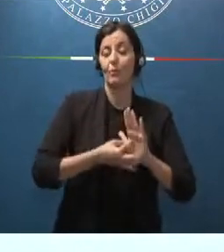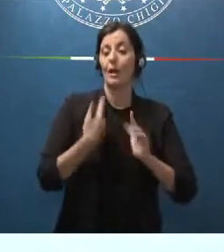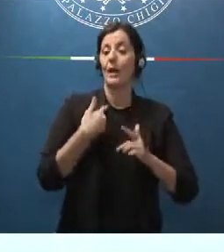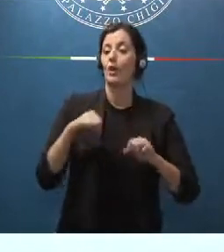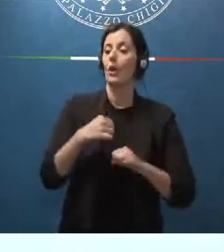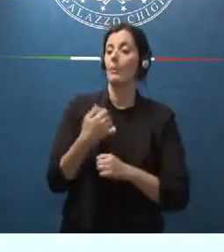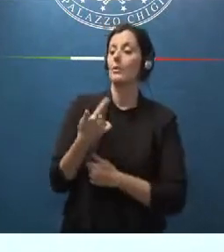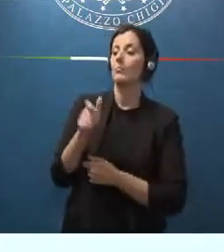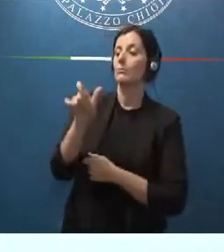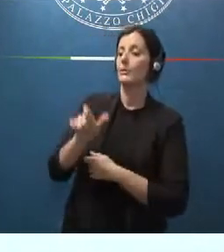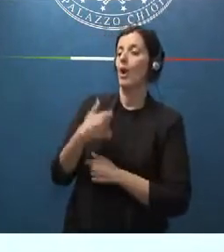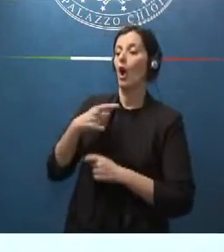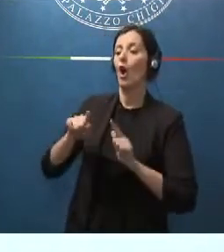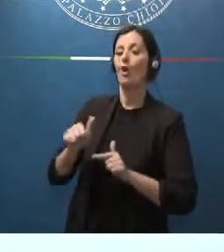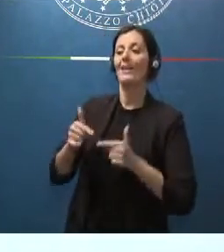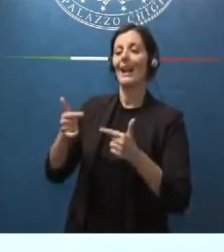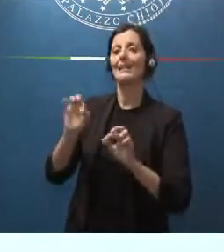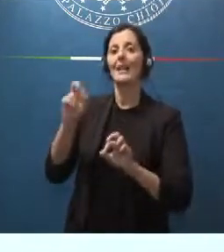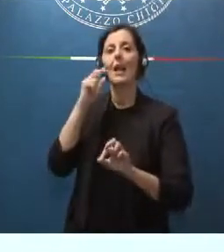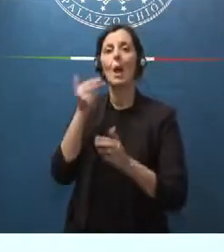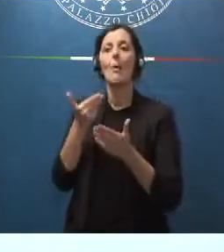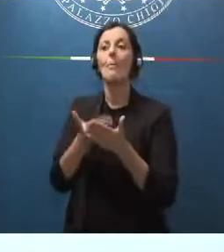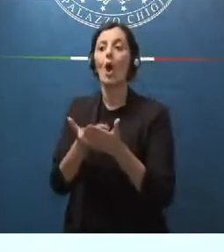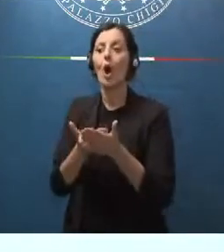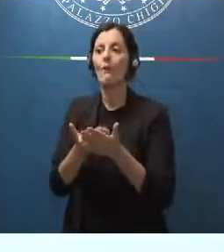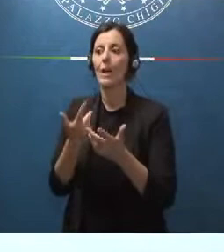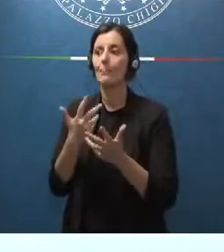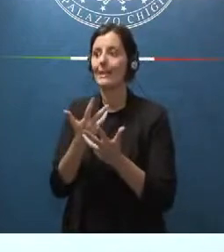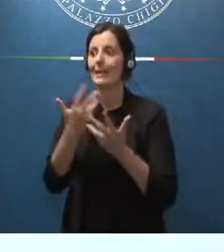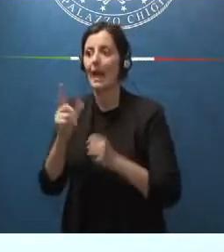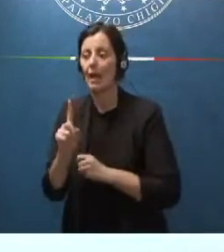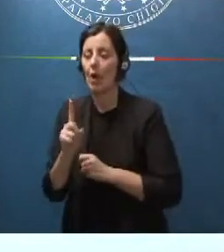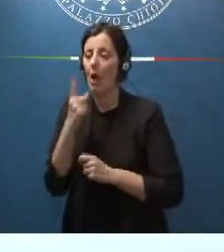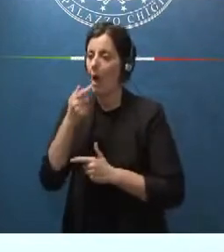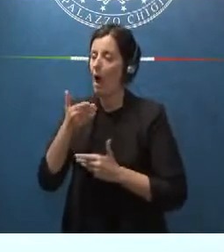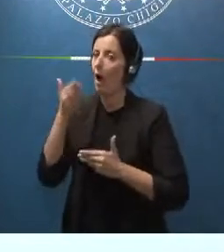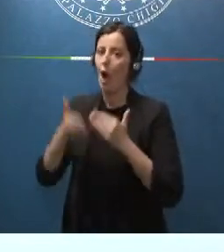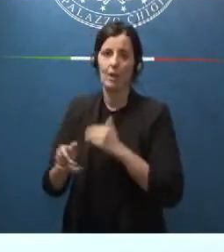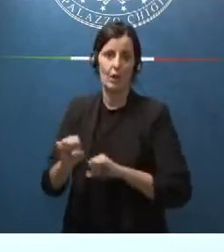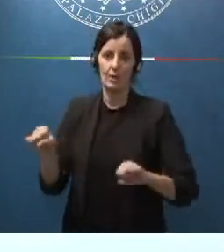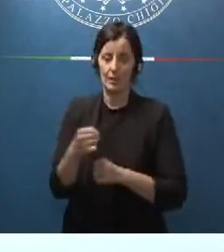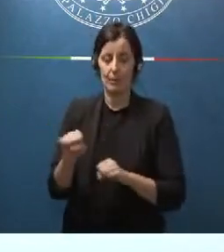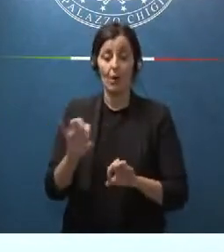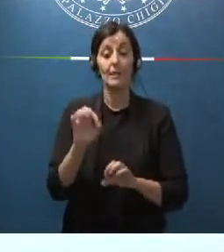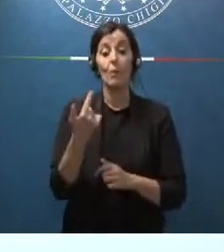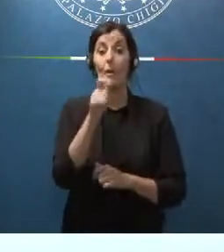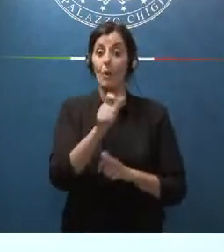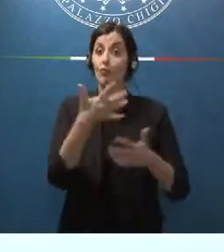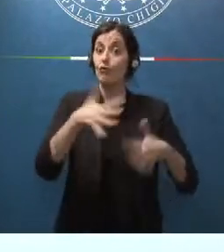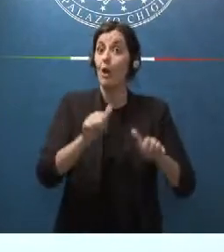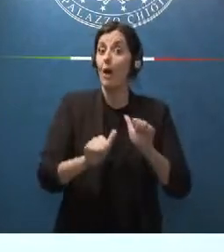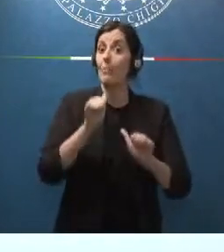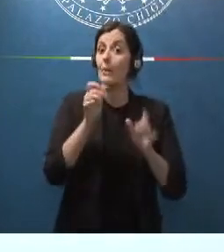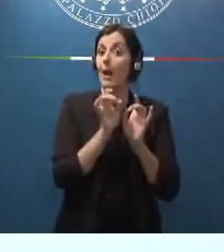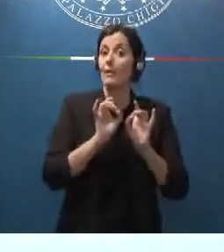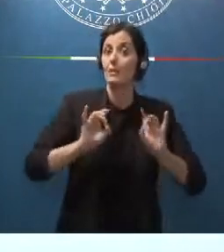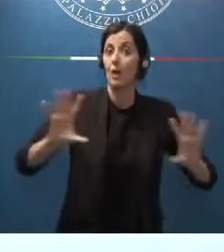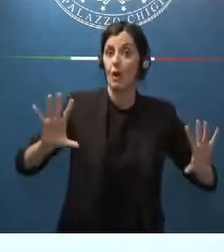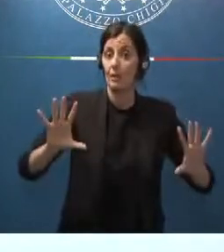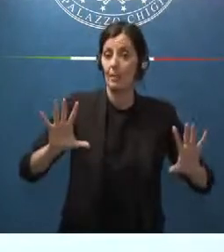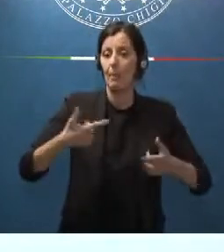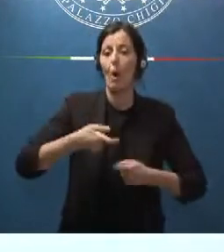se le prove non sono al di là di ogni ragionevole dubbio. E quindi se una persona è già stata assolta in un processo